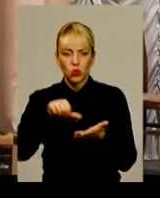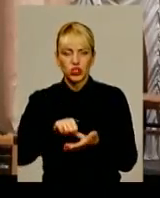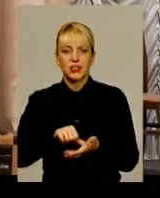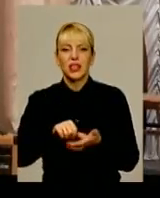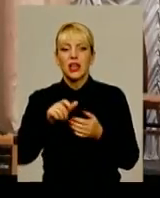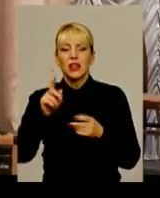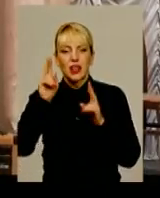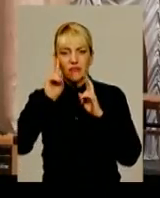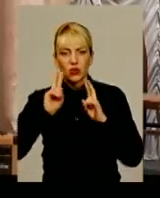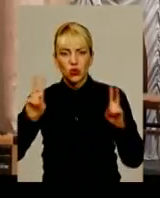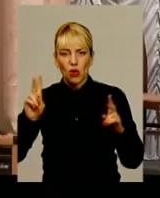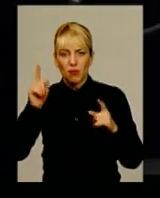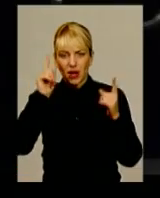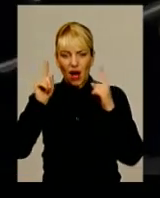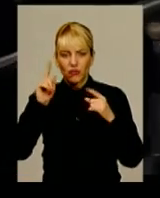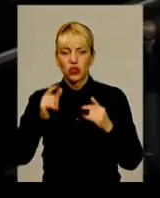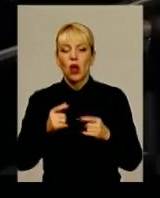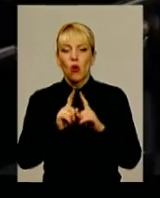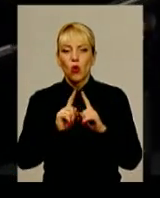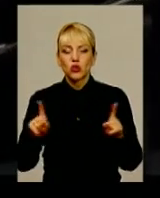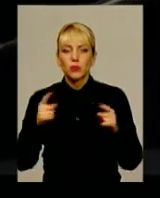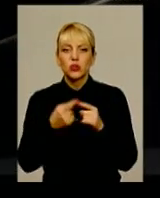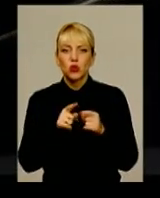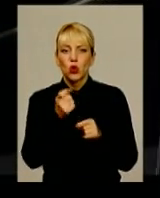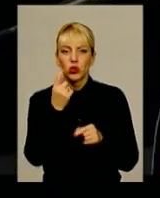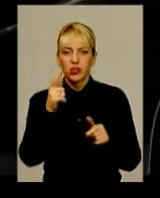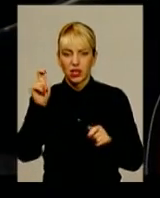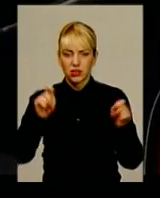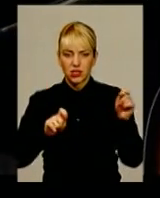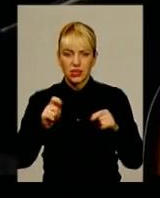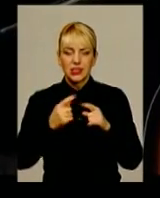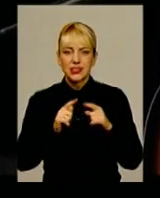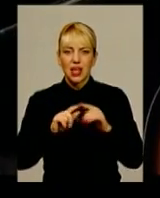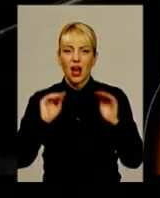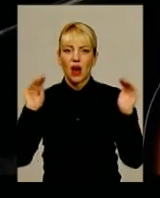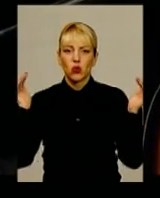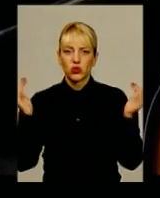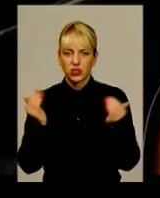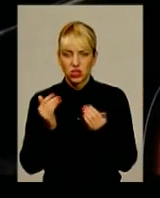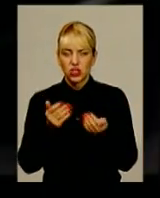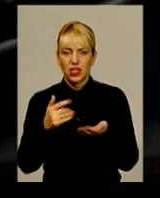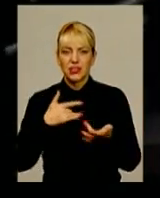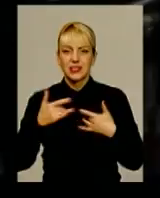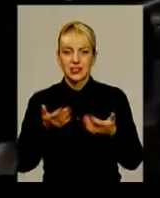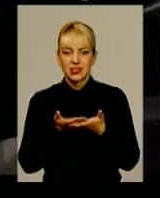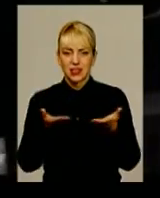Особливість нинішнього 11-го фесту – формат міні-концертів, акустична сцена і гала-концерт.